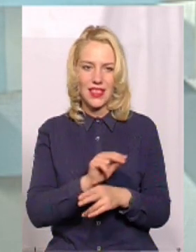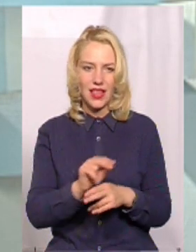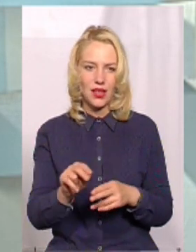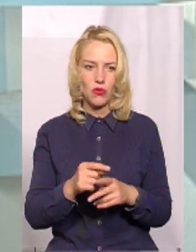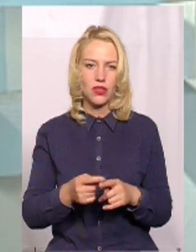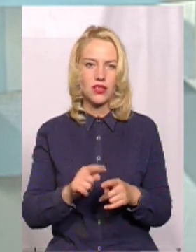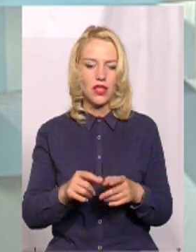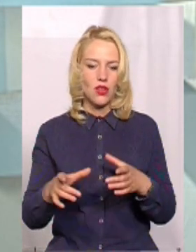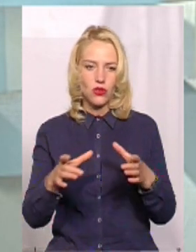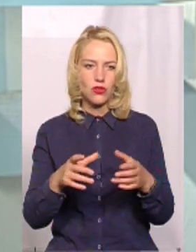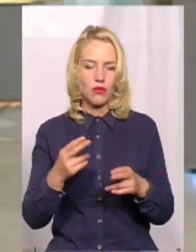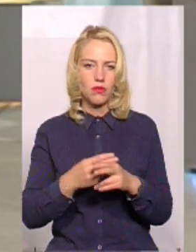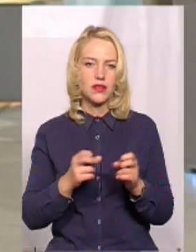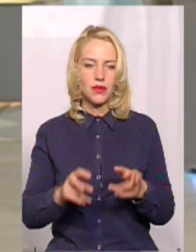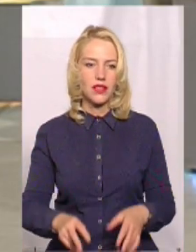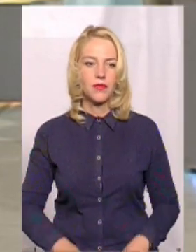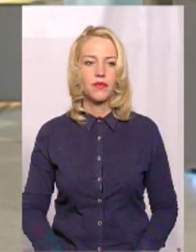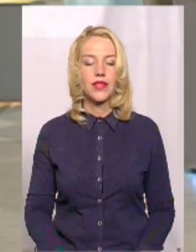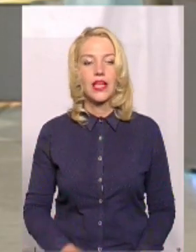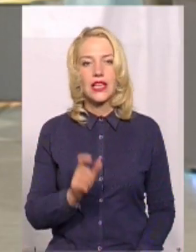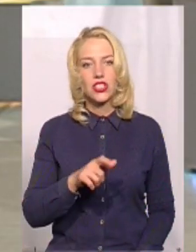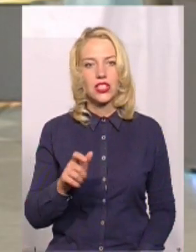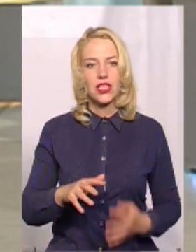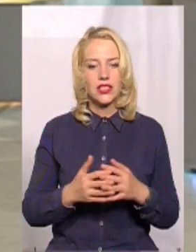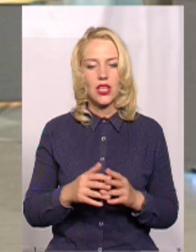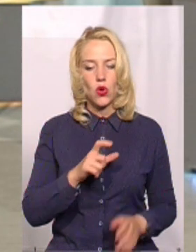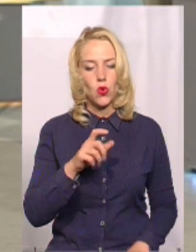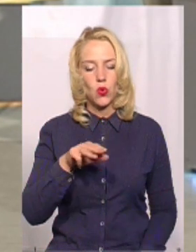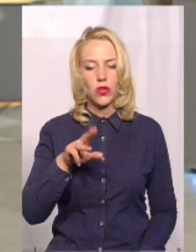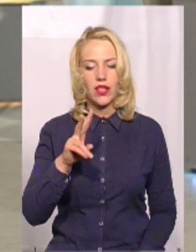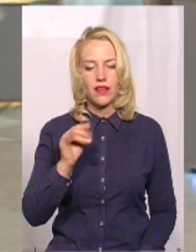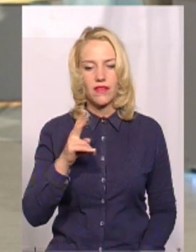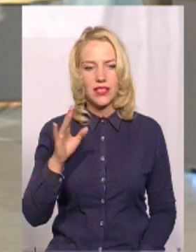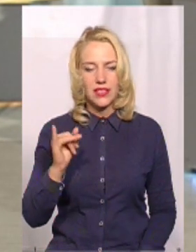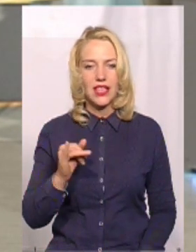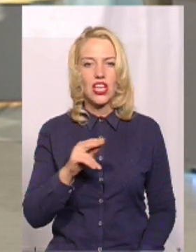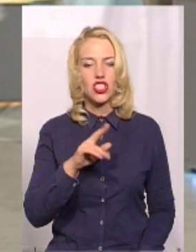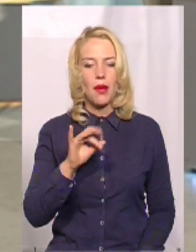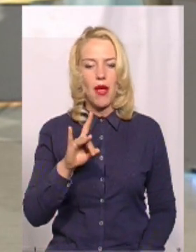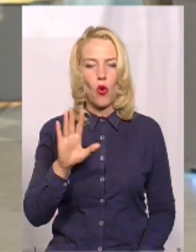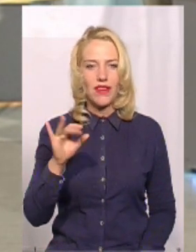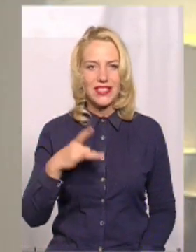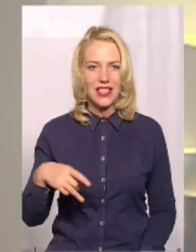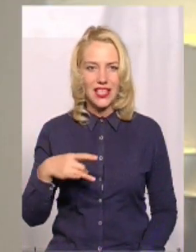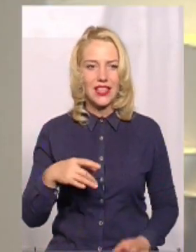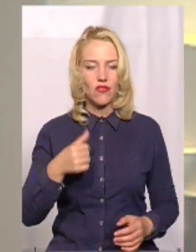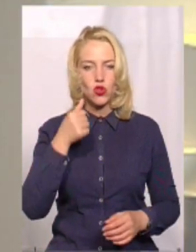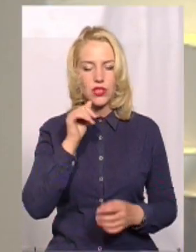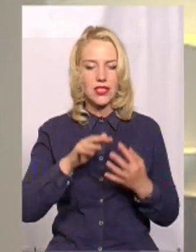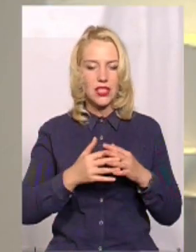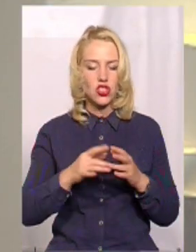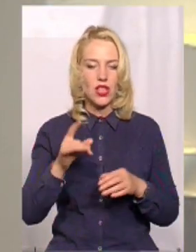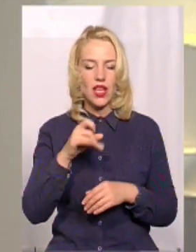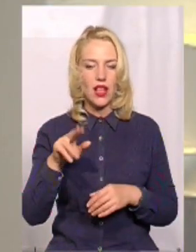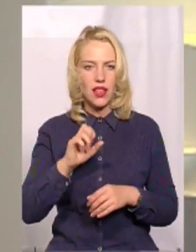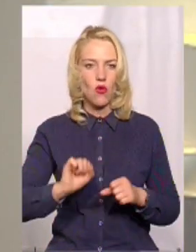Це островки безпеки. Жителі села Кутківці, Чмирвецького району, учора під селищною радою обурювалися. Вони,